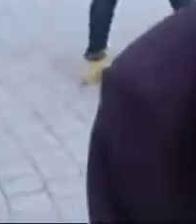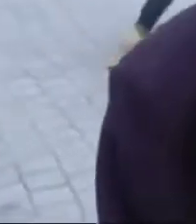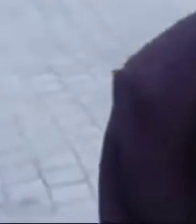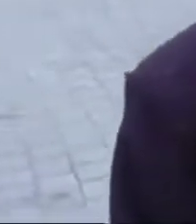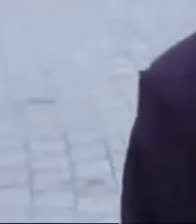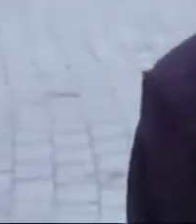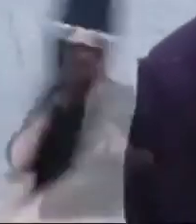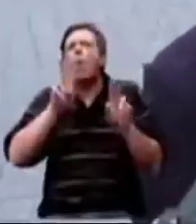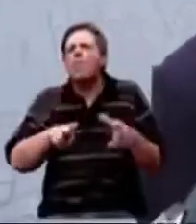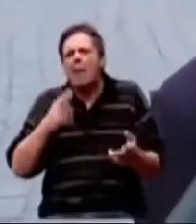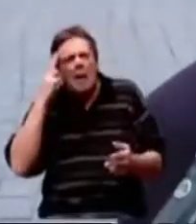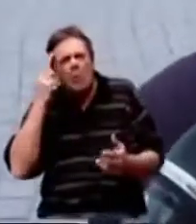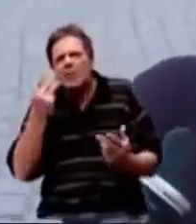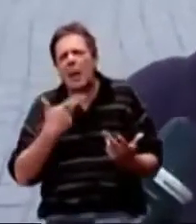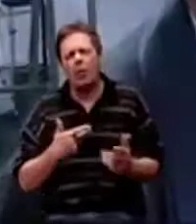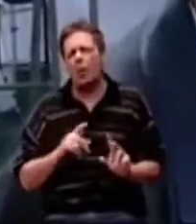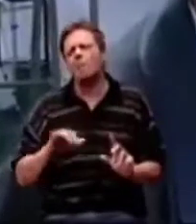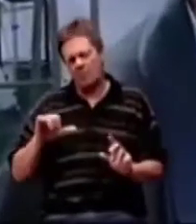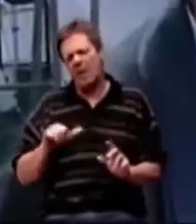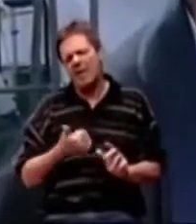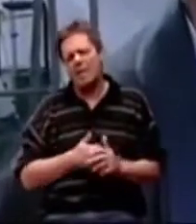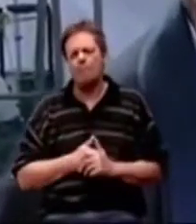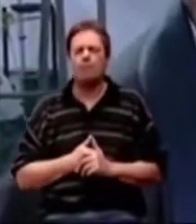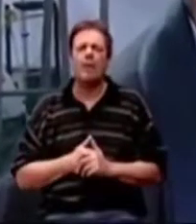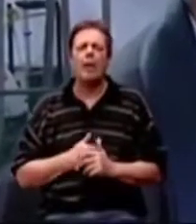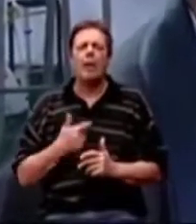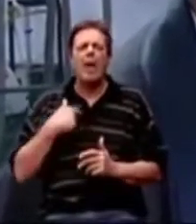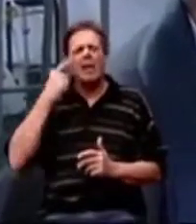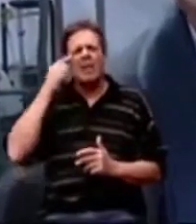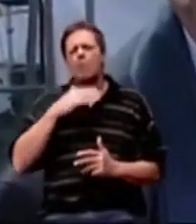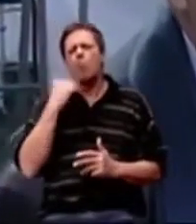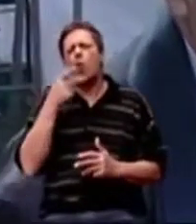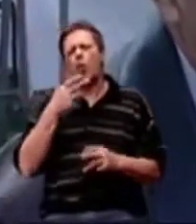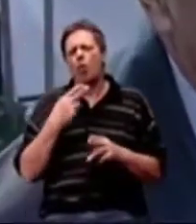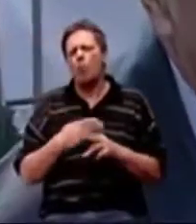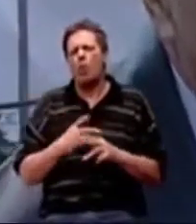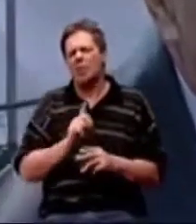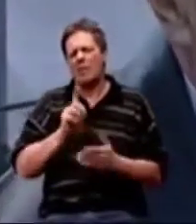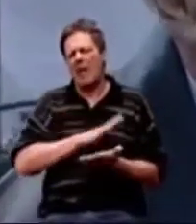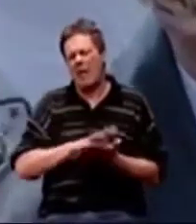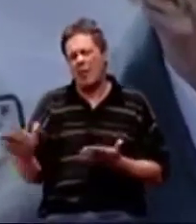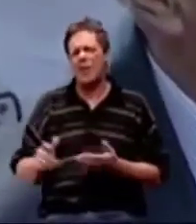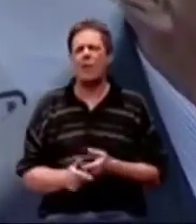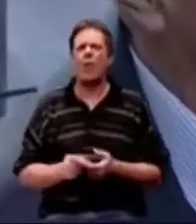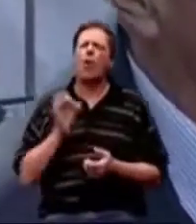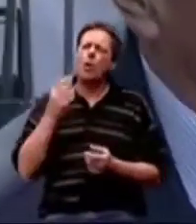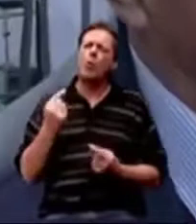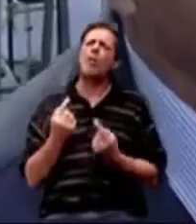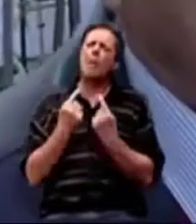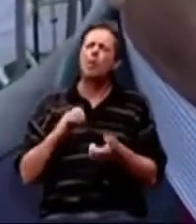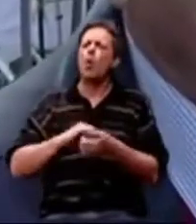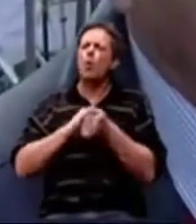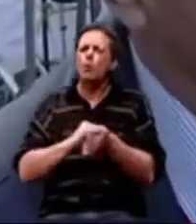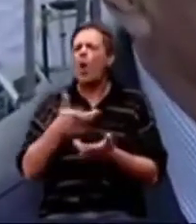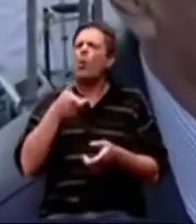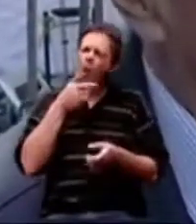tko ima Alzheimerovu bolest? Jesam, nažalost jesam. Znam dosta o toj bolesti. Pa nije jednostavno. Mislim, dobro da postoje udruge koje